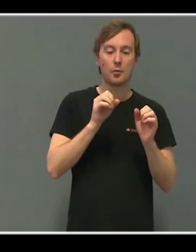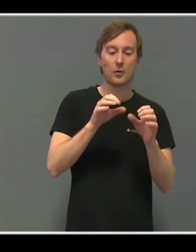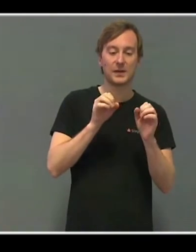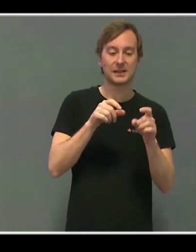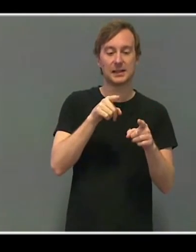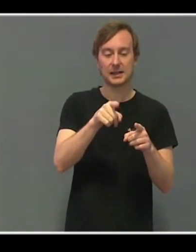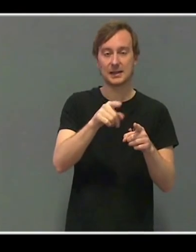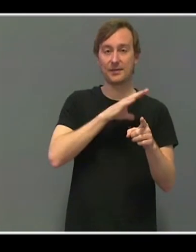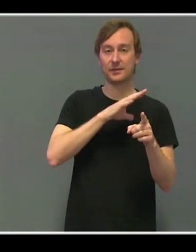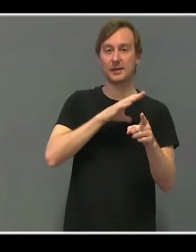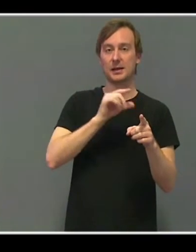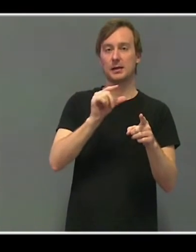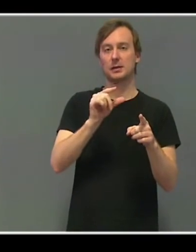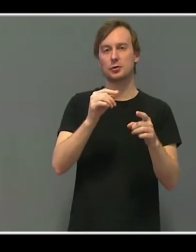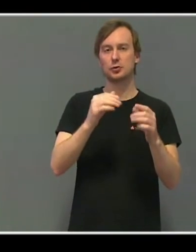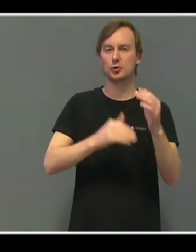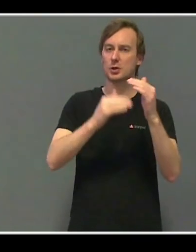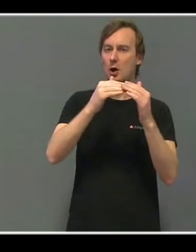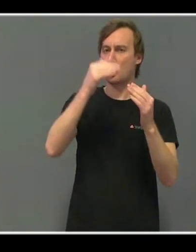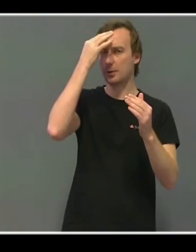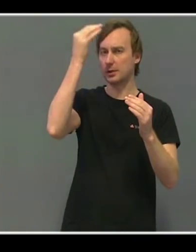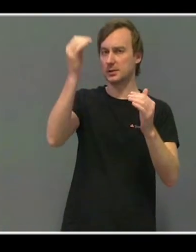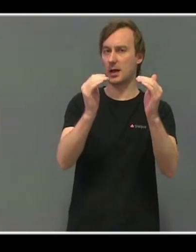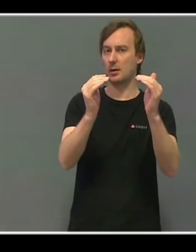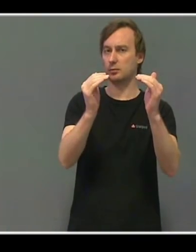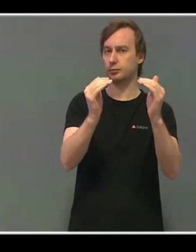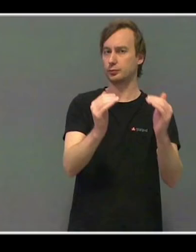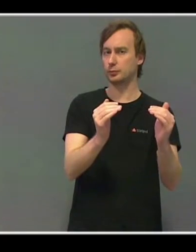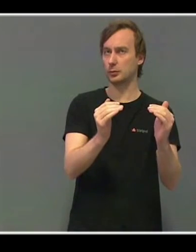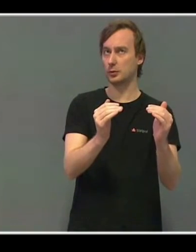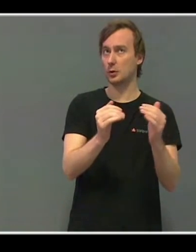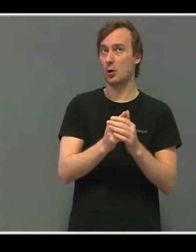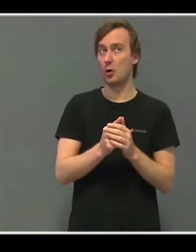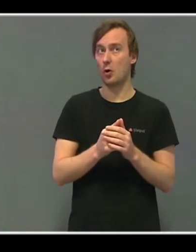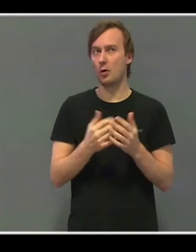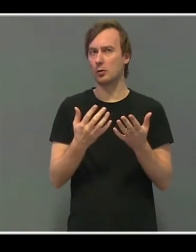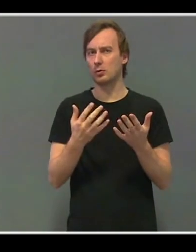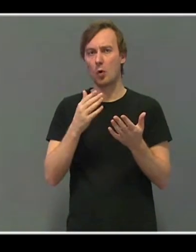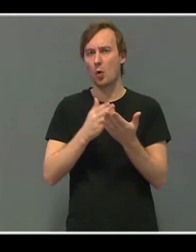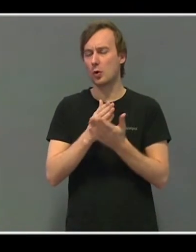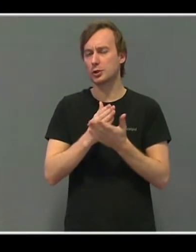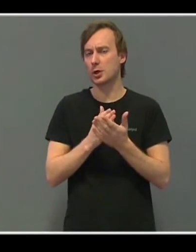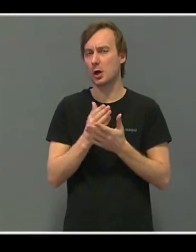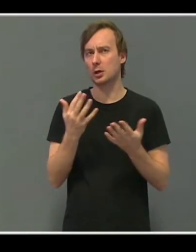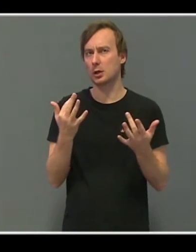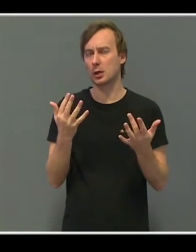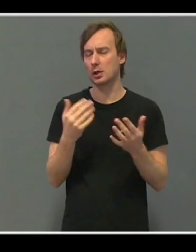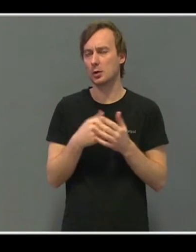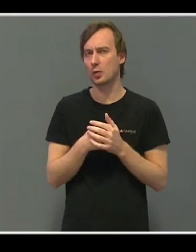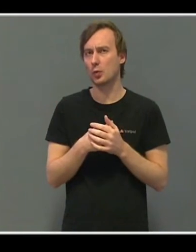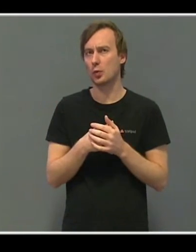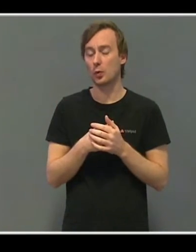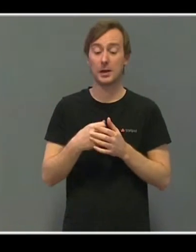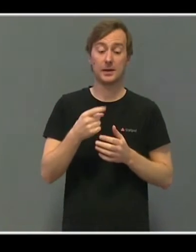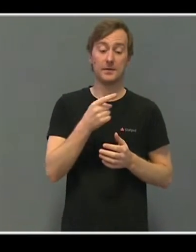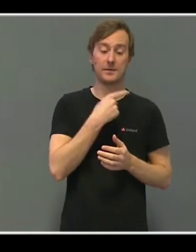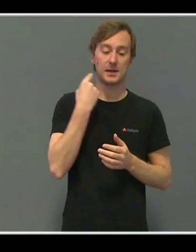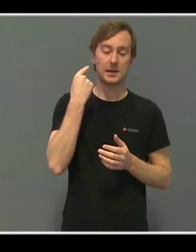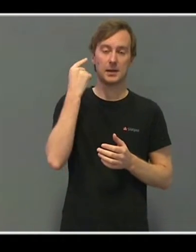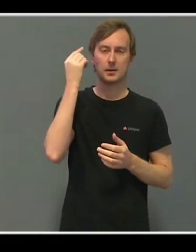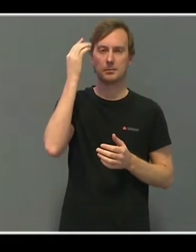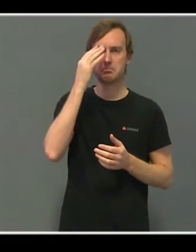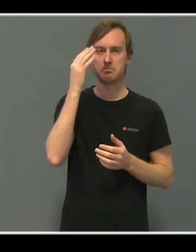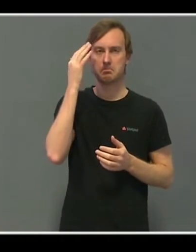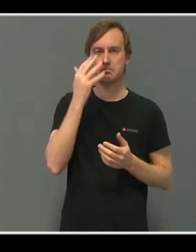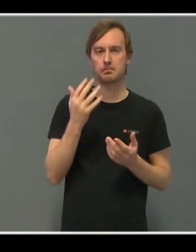sosial kompetanse. Og vi lurte jo veldig på hva kan det her handle om, og det vi ser er jo at det vi lurer litt på, det